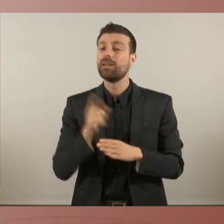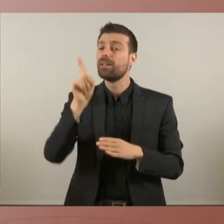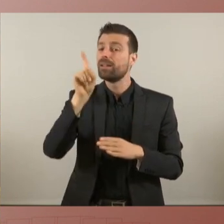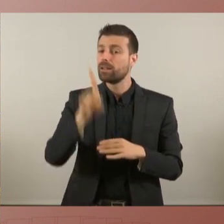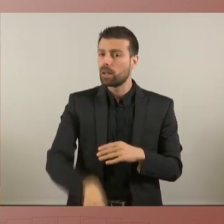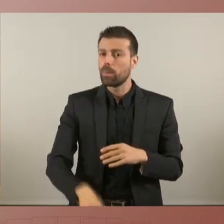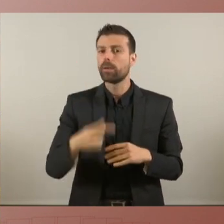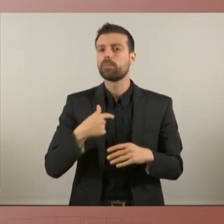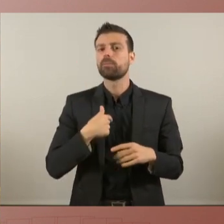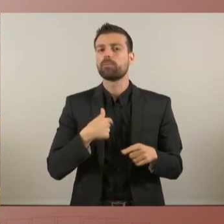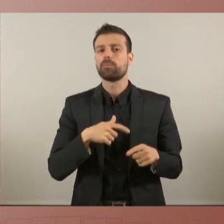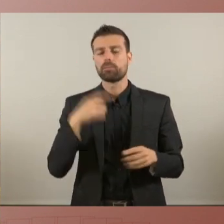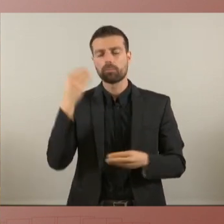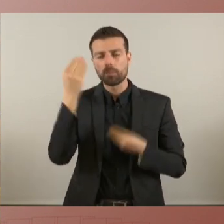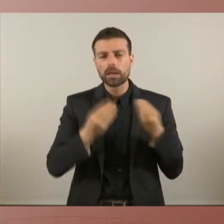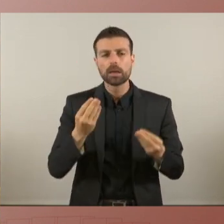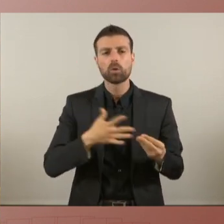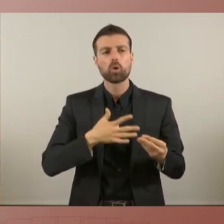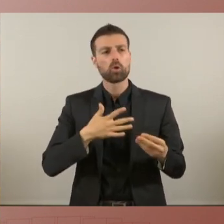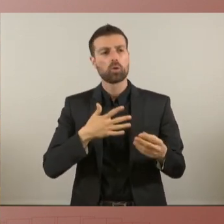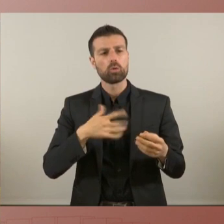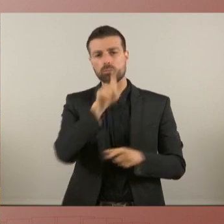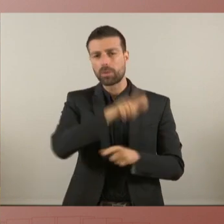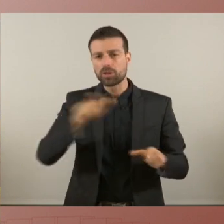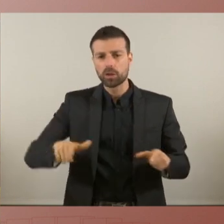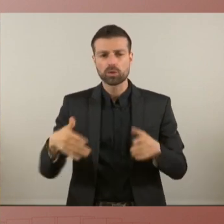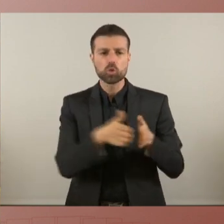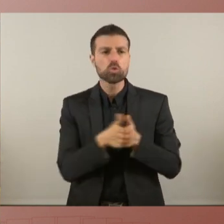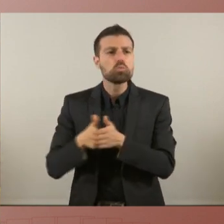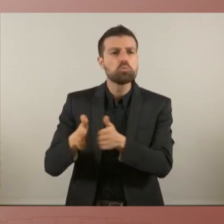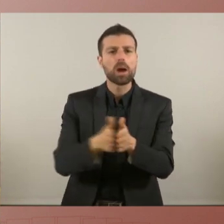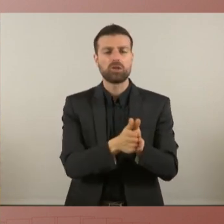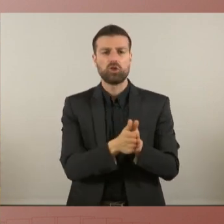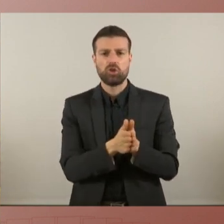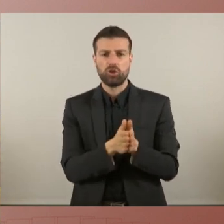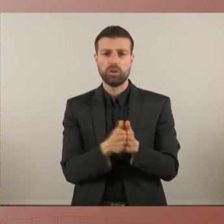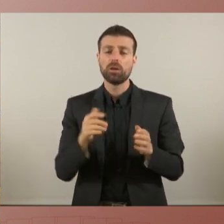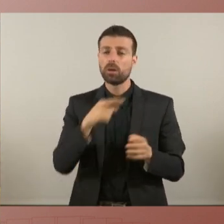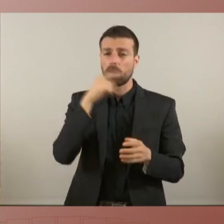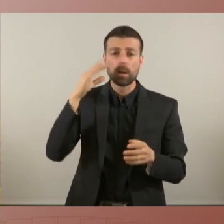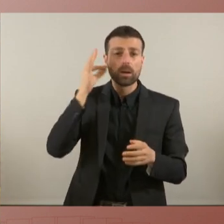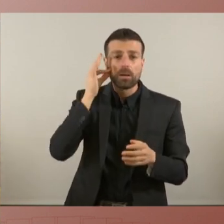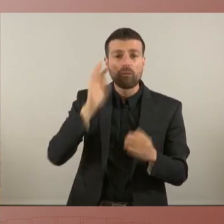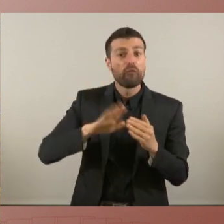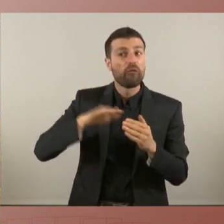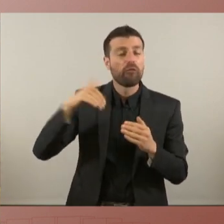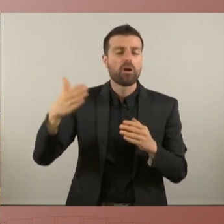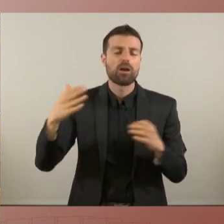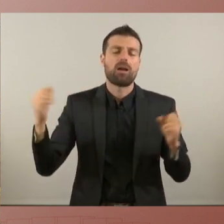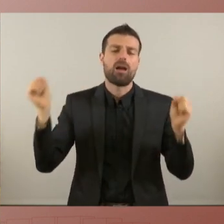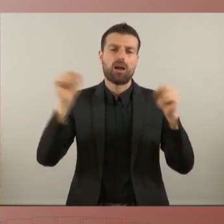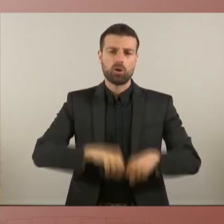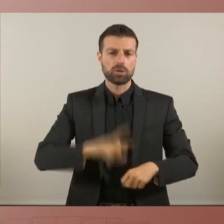consideracions els companys i companyes que estan fora que queden fora d'aquests acords que avui estem